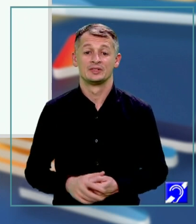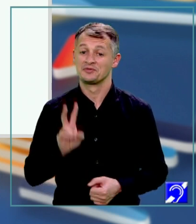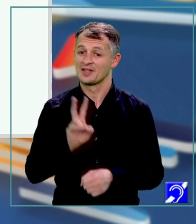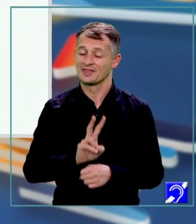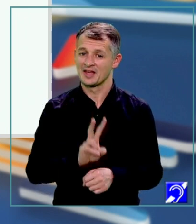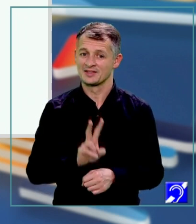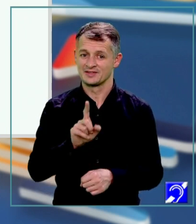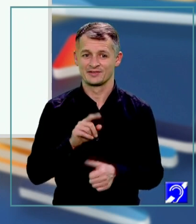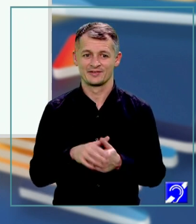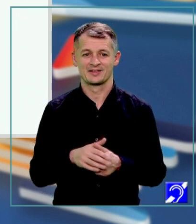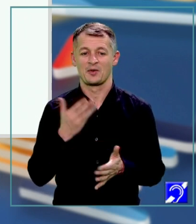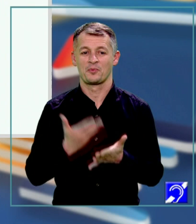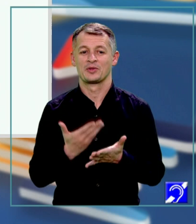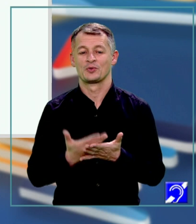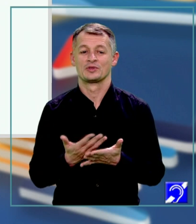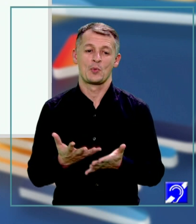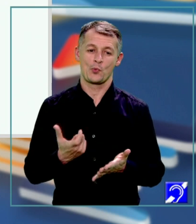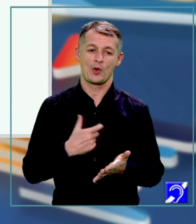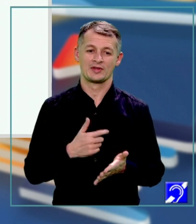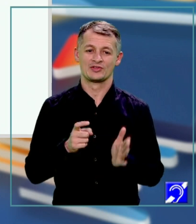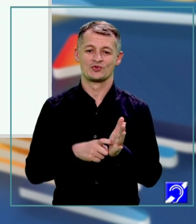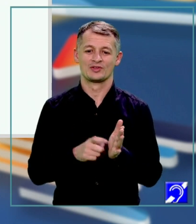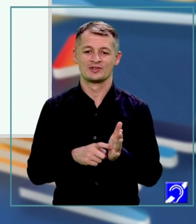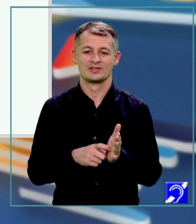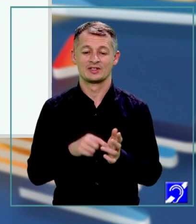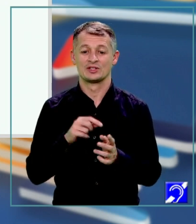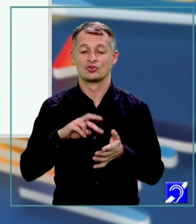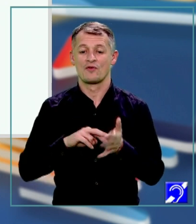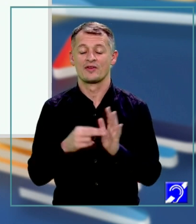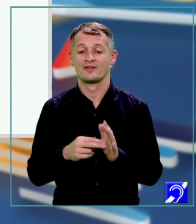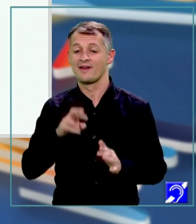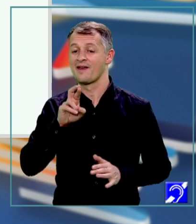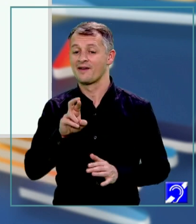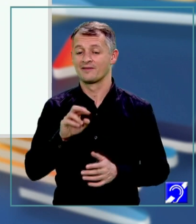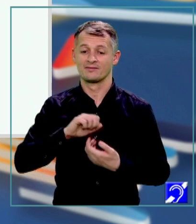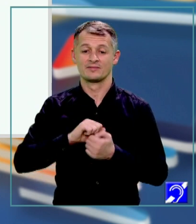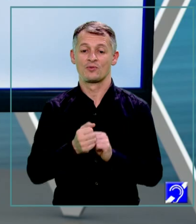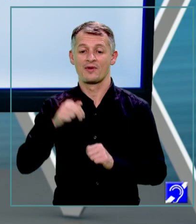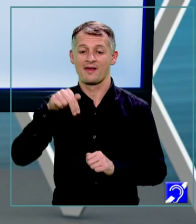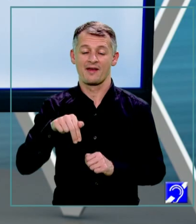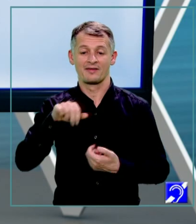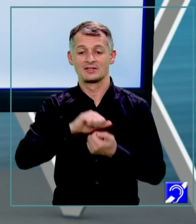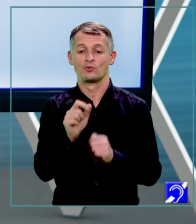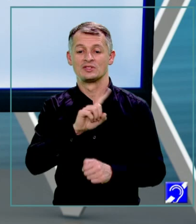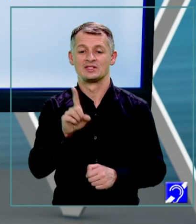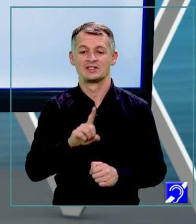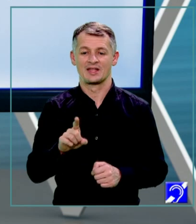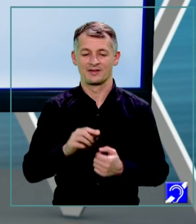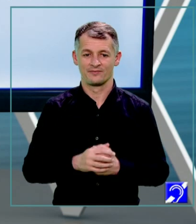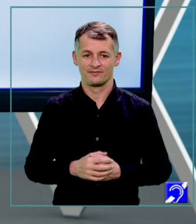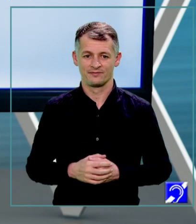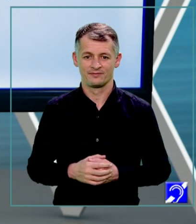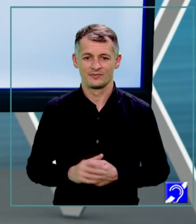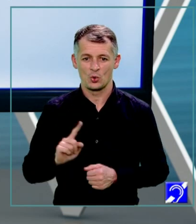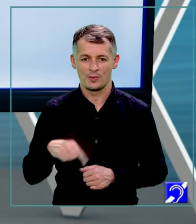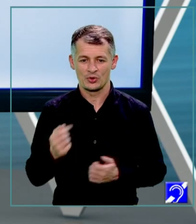atenți că mi se cere poate să le rezolvați în R, în N sau în Z. Trecem la următorul exercițiu.